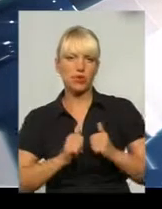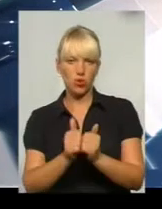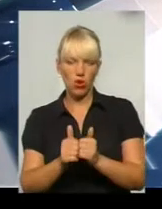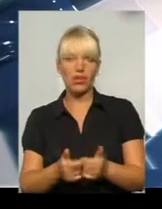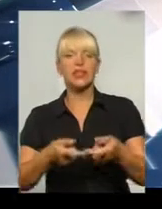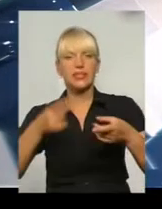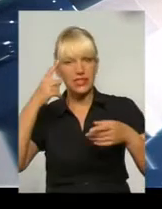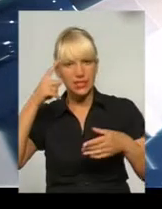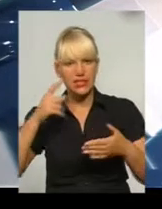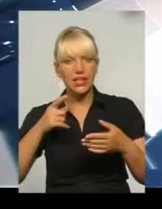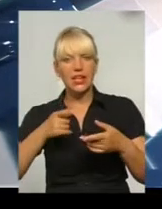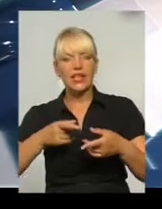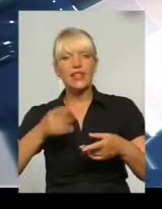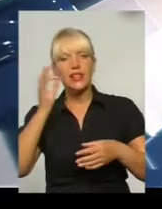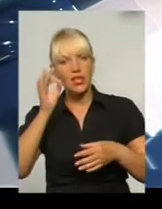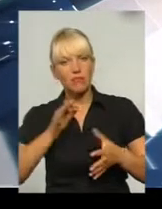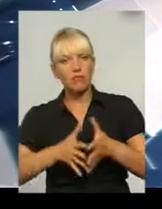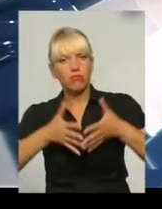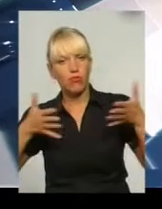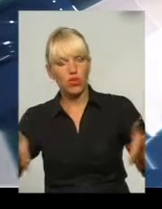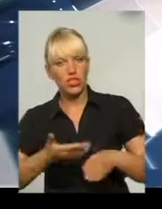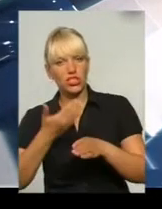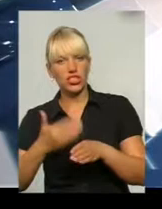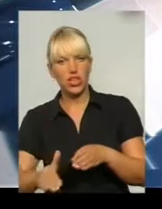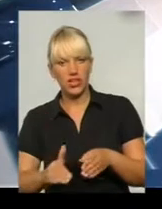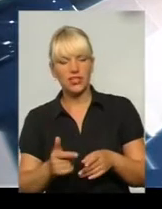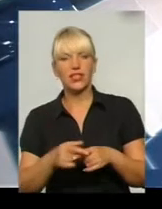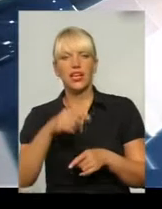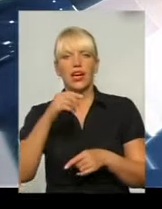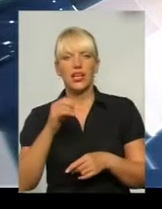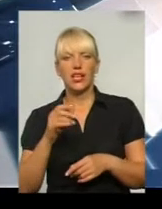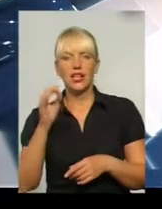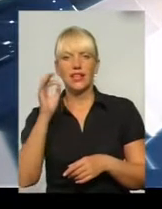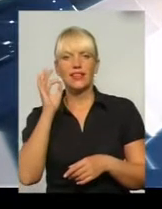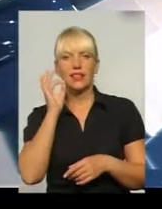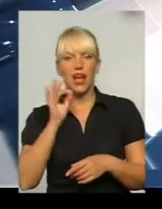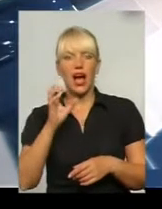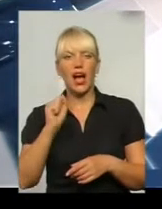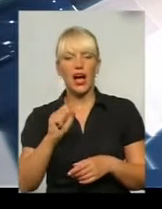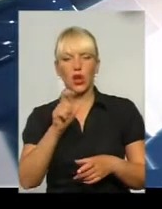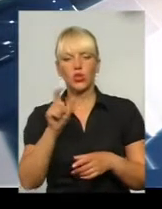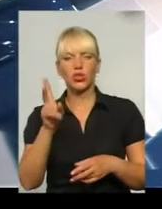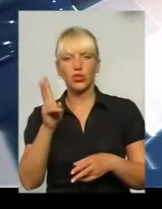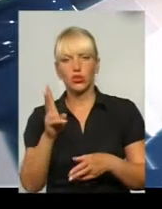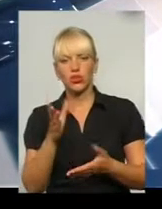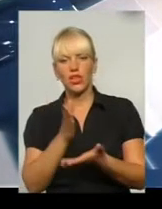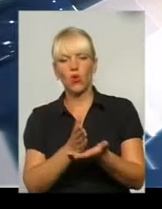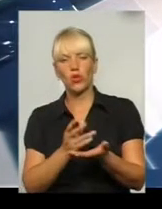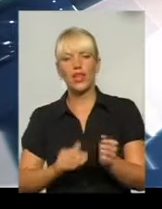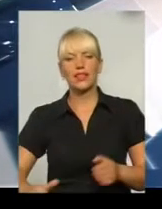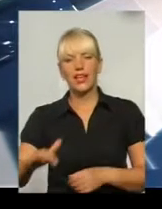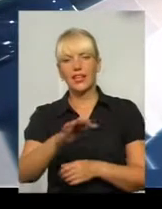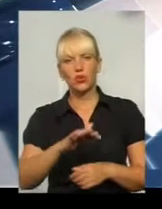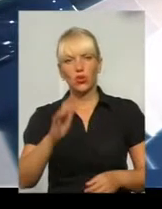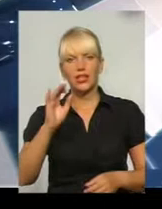влажається на німецьких службах. Люди, які знаходяться на території Германии, ми